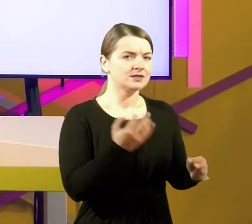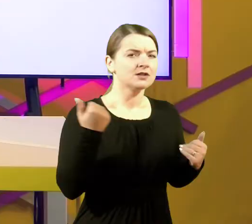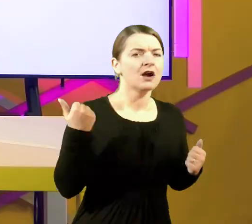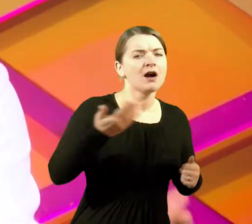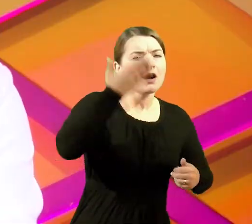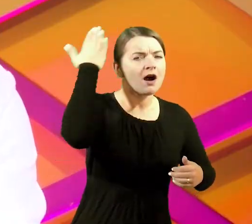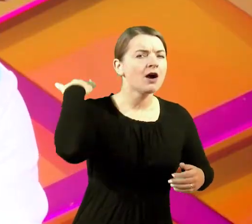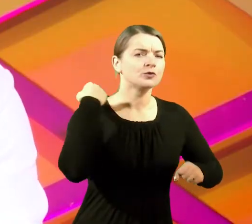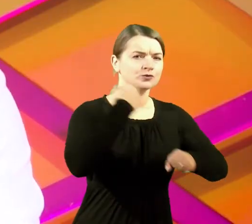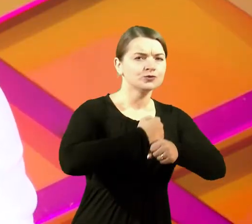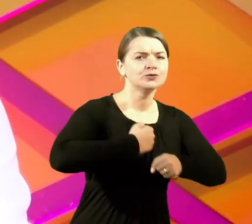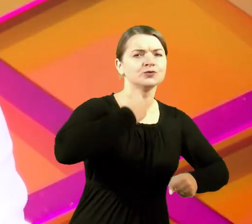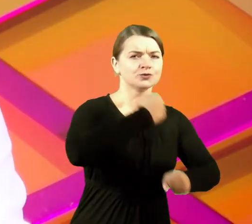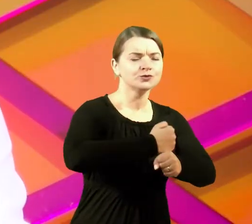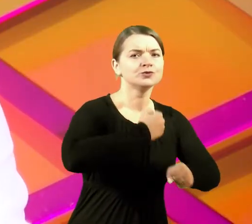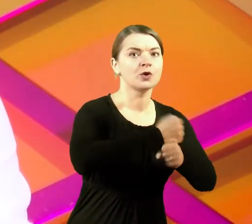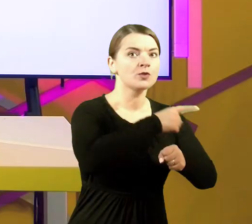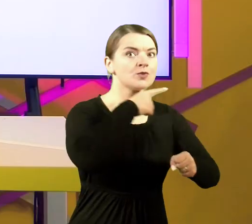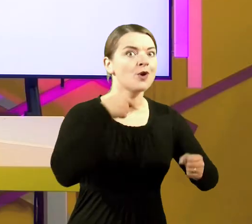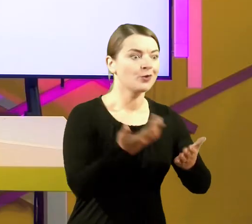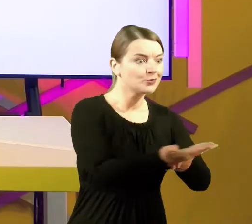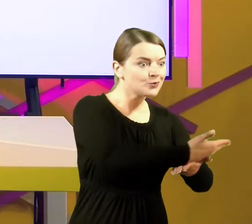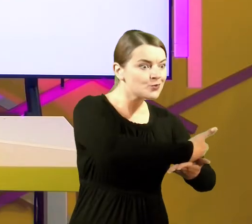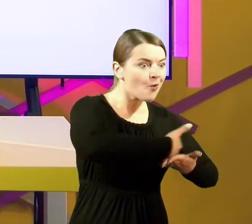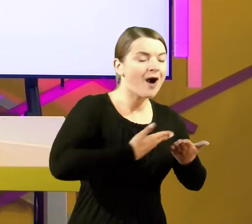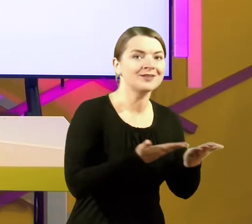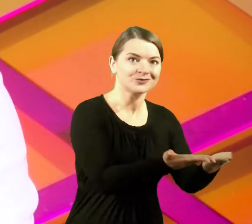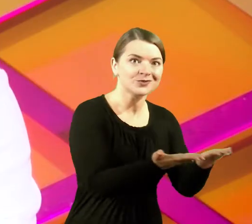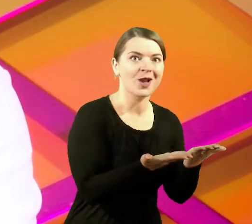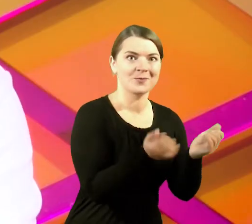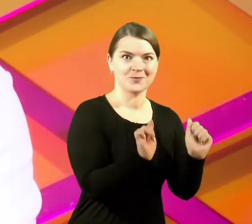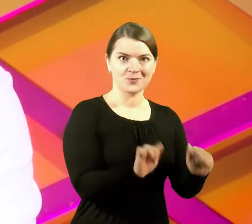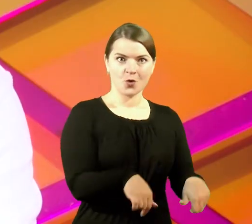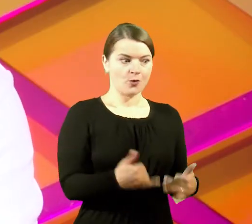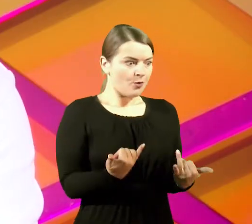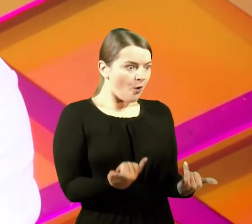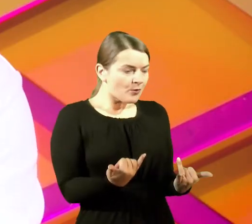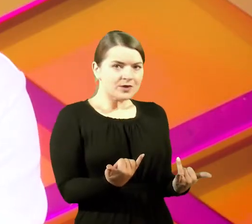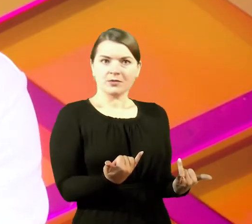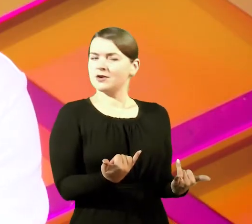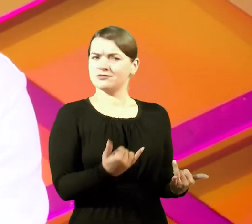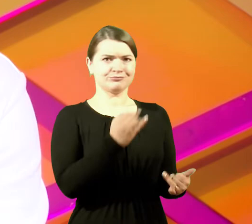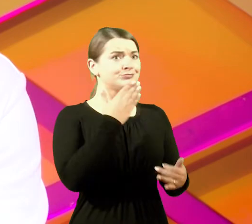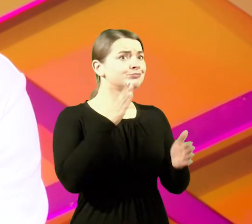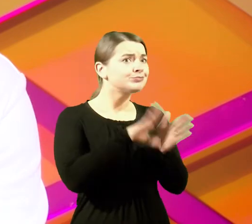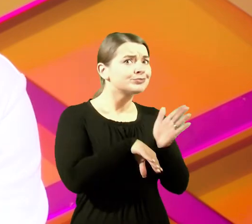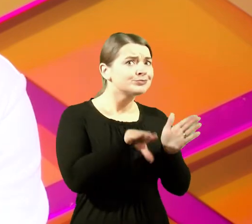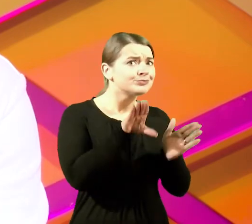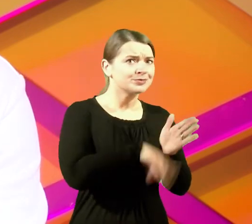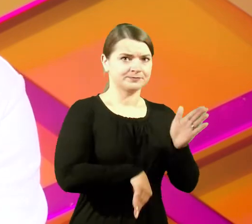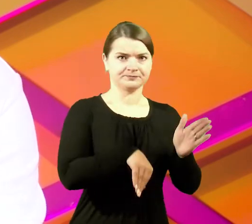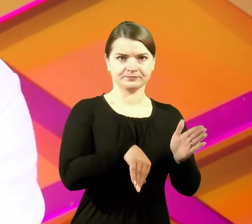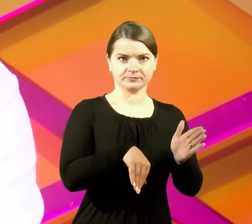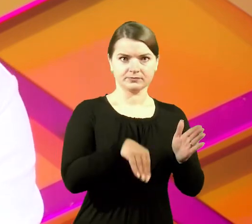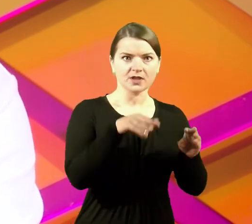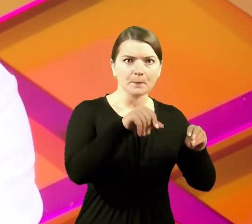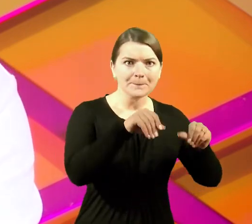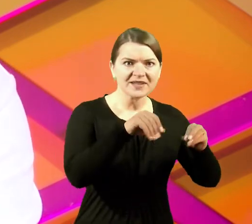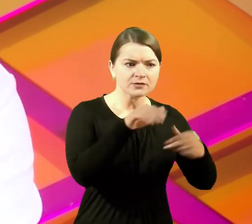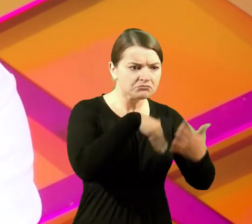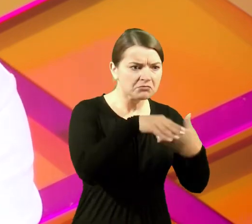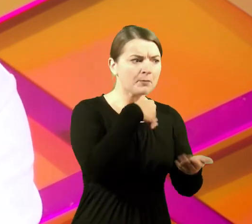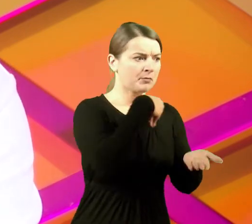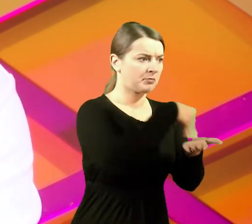Tada reikėjo daug darbo įdėti, duoną galėtum išsikėpti. O dabar viską galima paprastai. Nusipirki